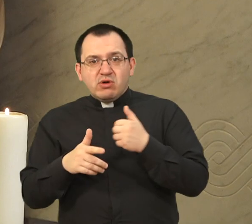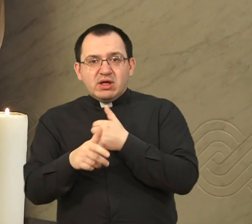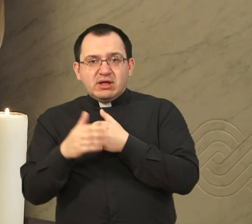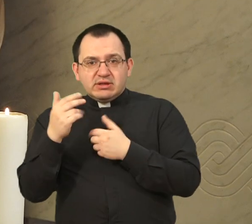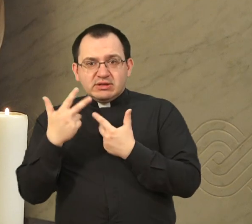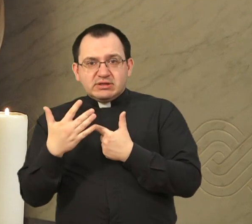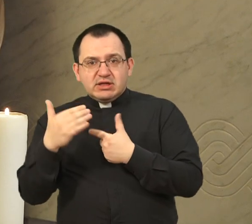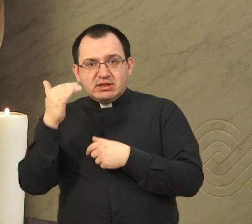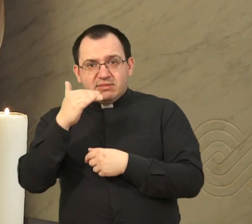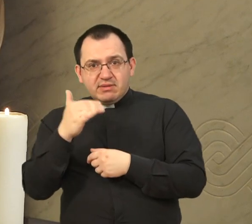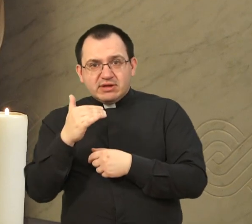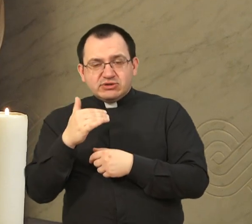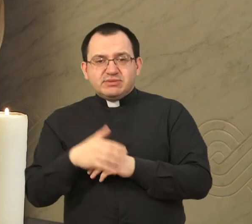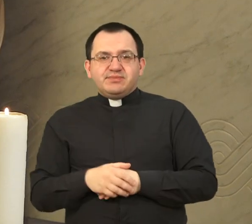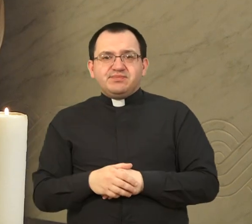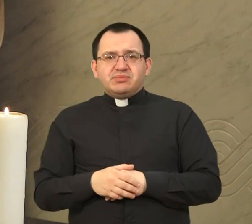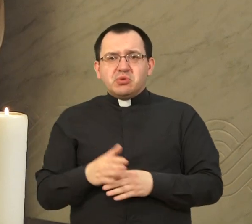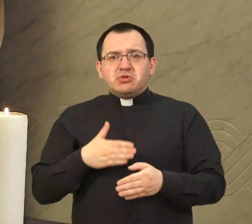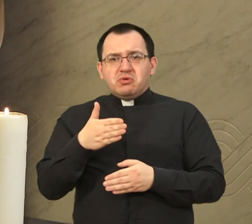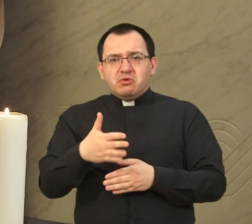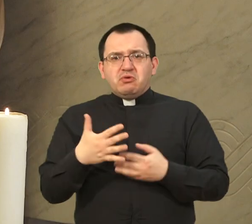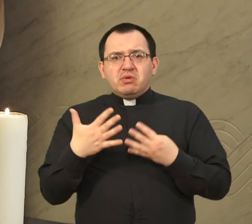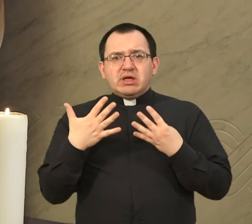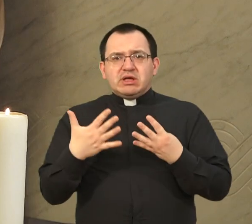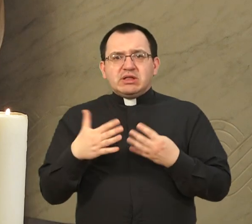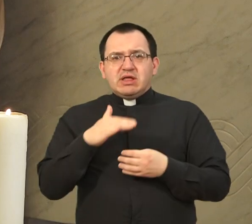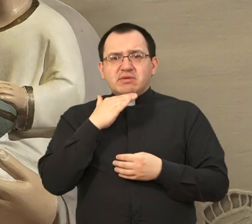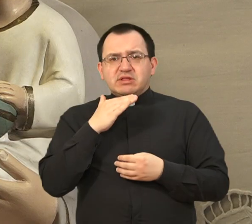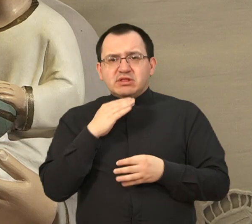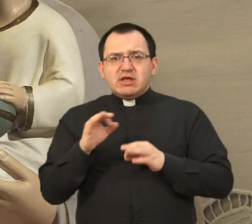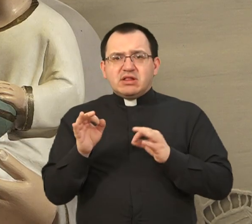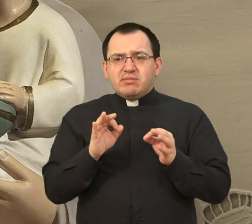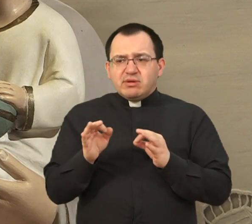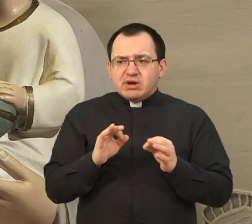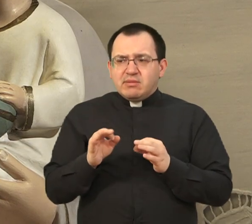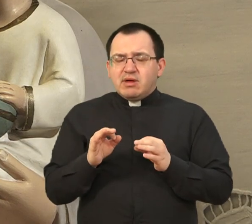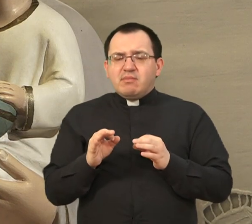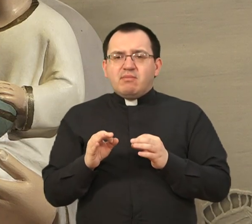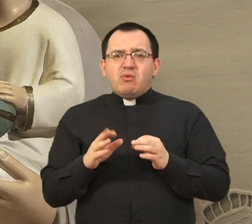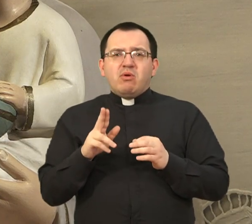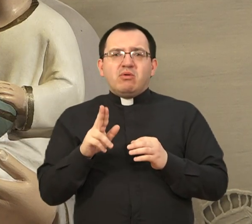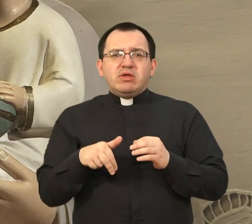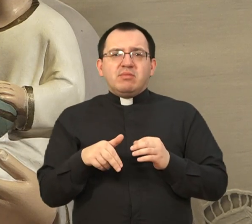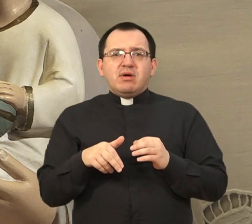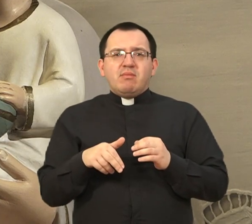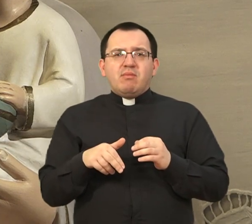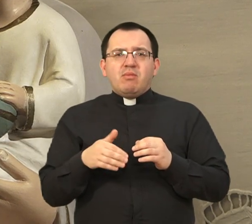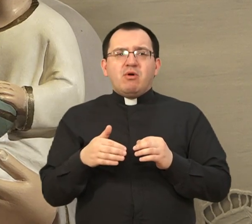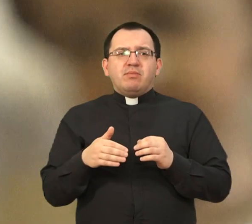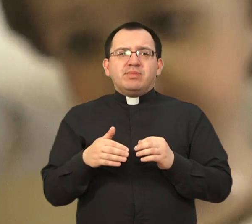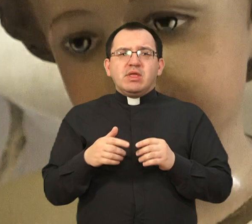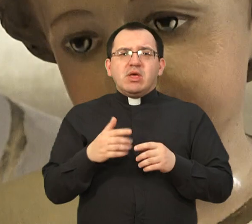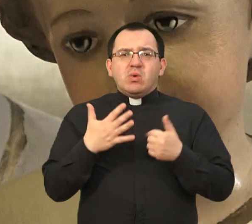.30. Kroz ovih devet srijeda pripremamo se na način da u 18.00 imamo pobožno Svetome Josipu,